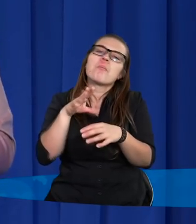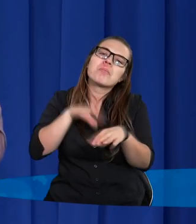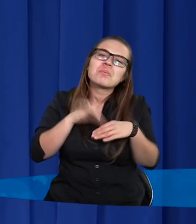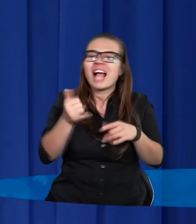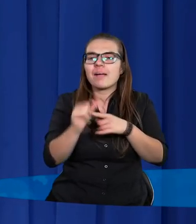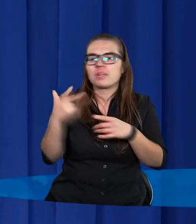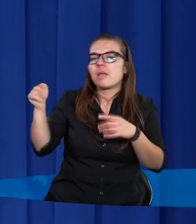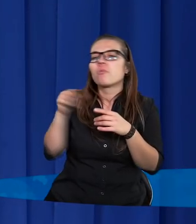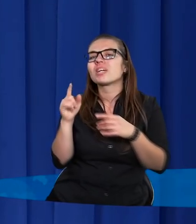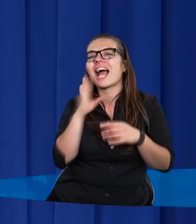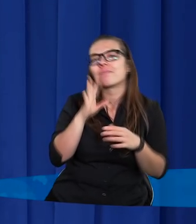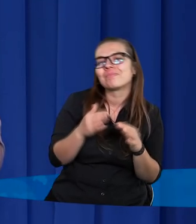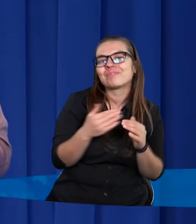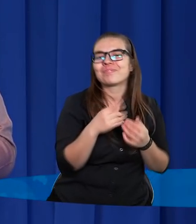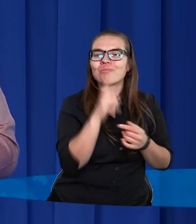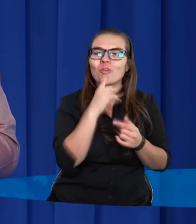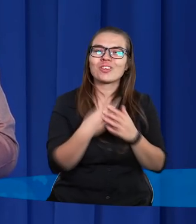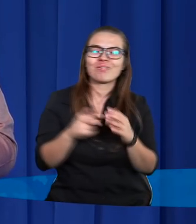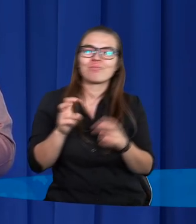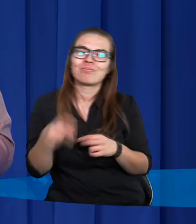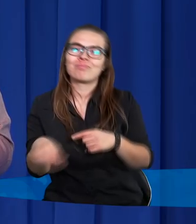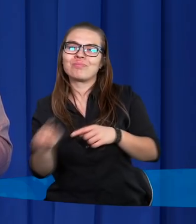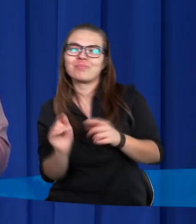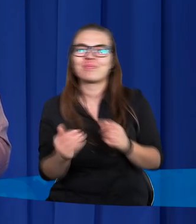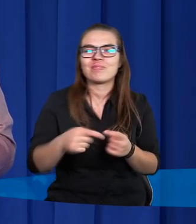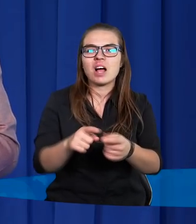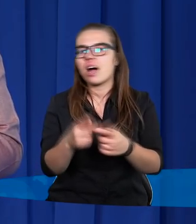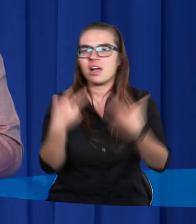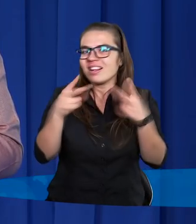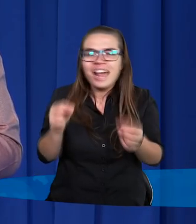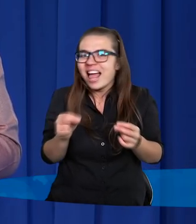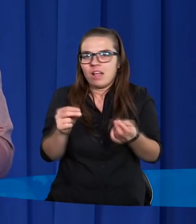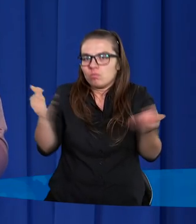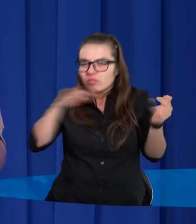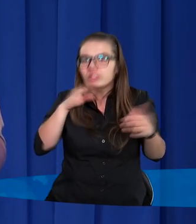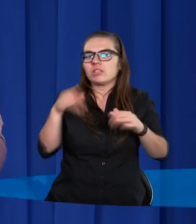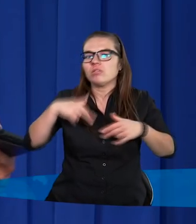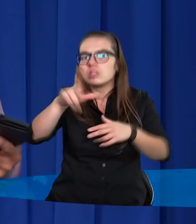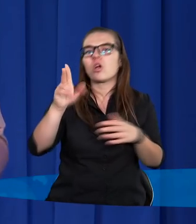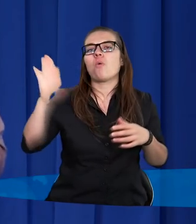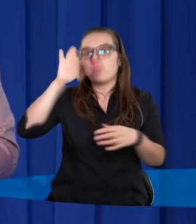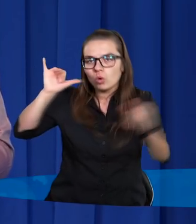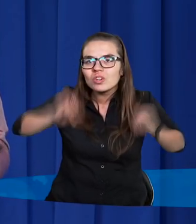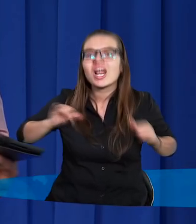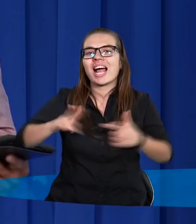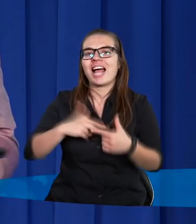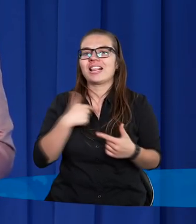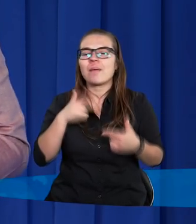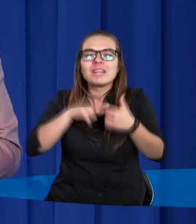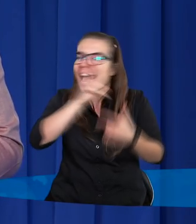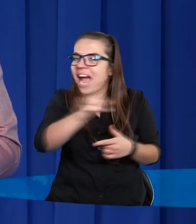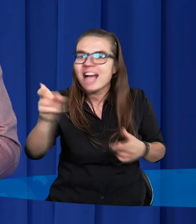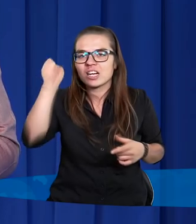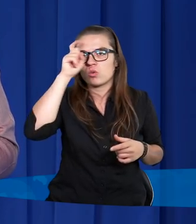przychodzić, tak z rozterką, czy On mnie przyjmie. Czy On mnie przyjmie? On czeka na mnie, na każdego